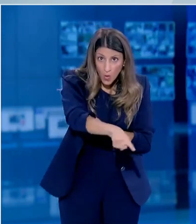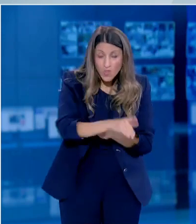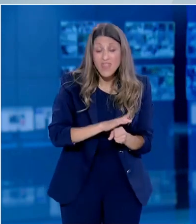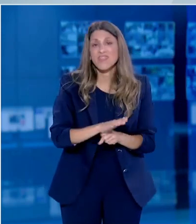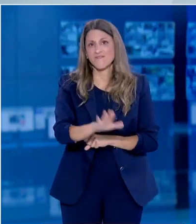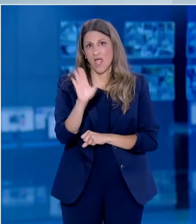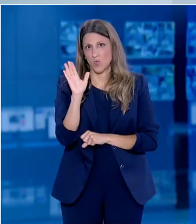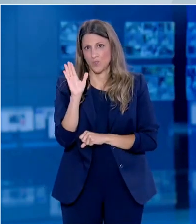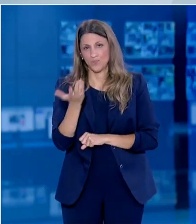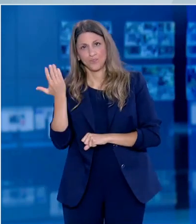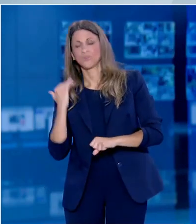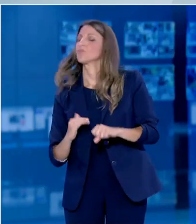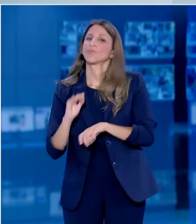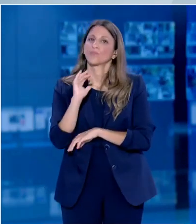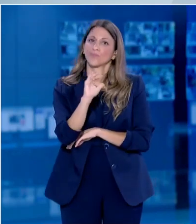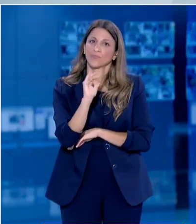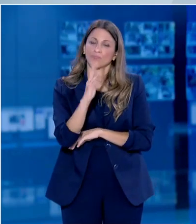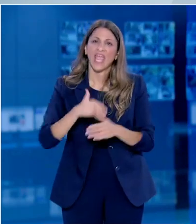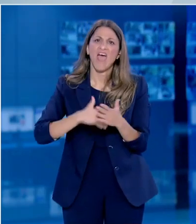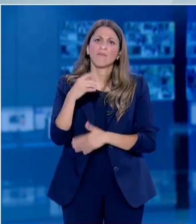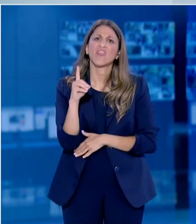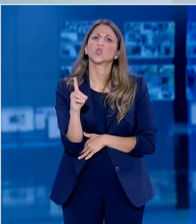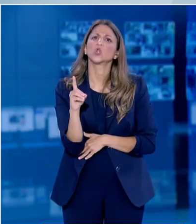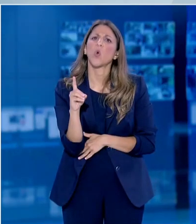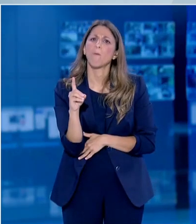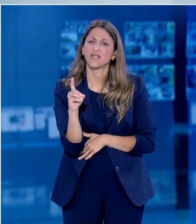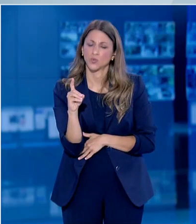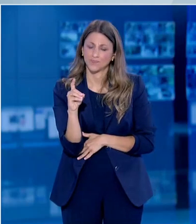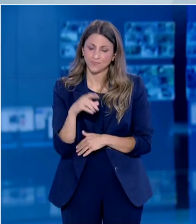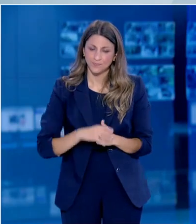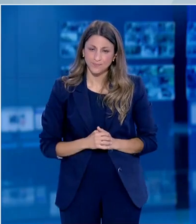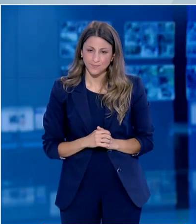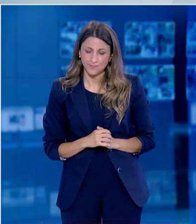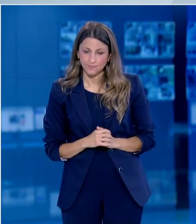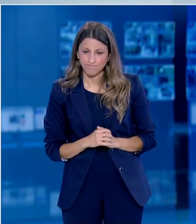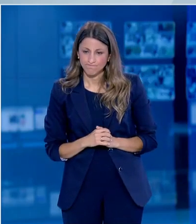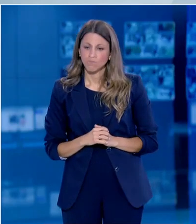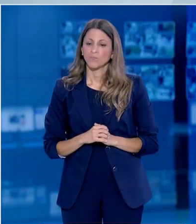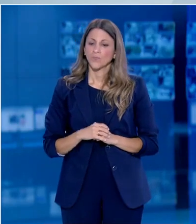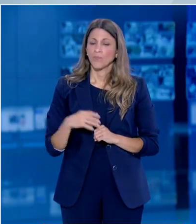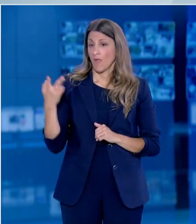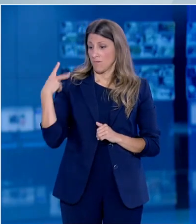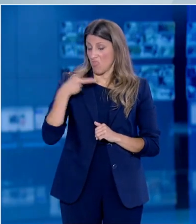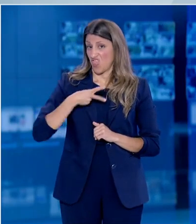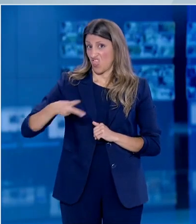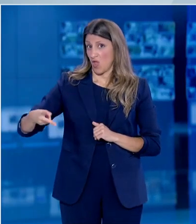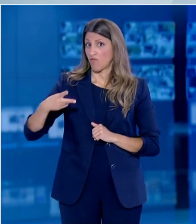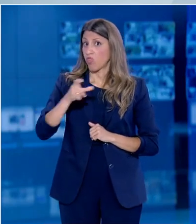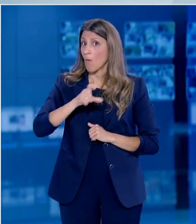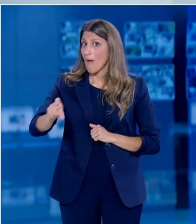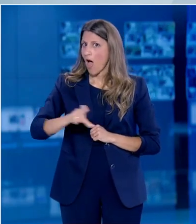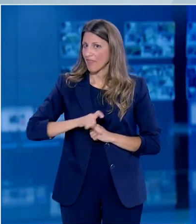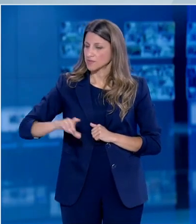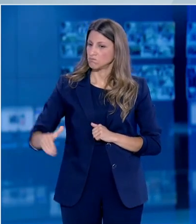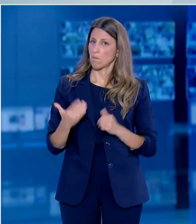Η κυρία Μιχοπούλου από την Εφημερίδα Ντοκουμέντο. Κύριε Καθηγητά, έχουν περάσει δύο εβδομάδες από τότε που ξεκίνησαν να ανοίγουν ορισμένες